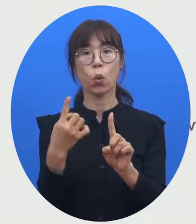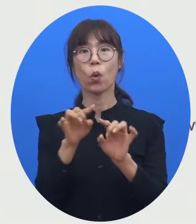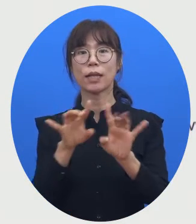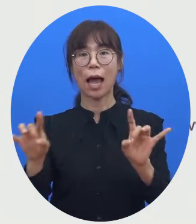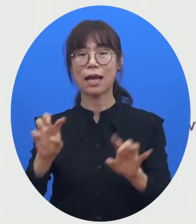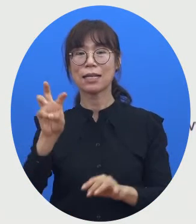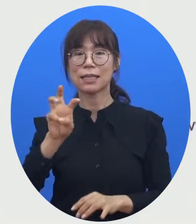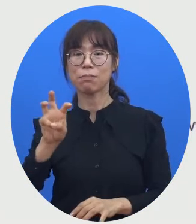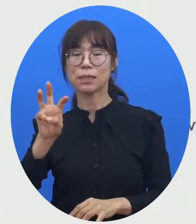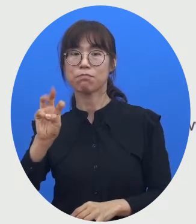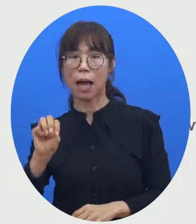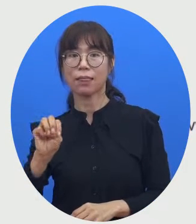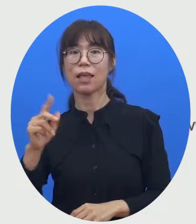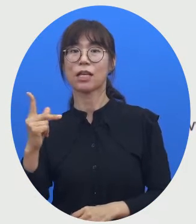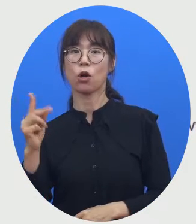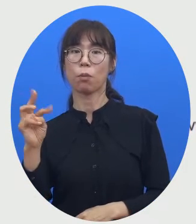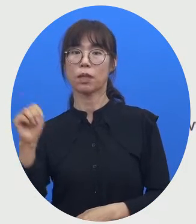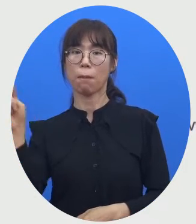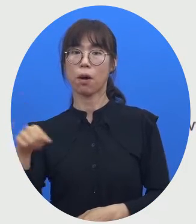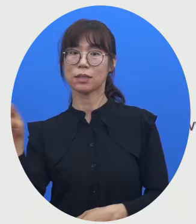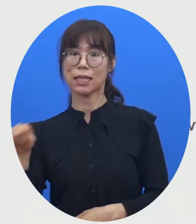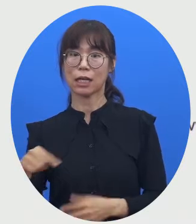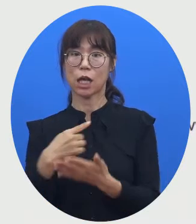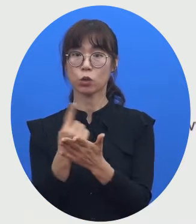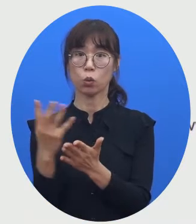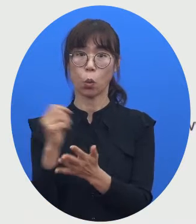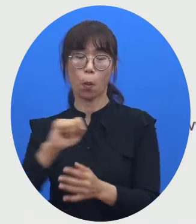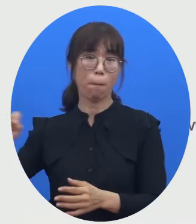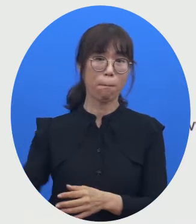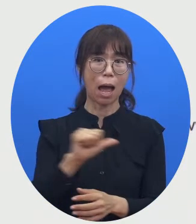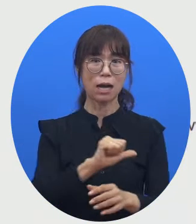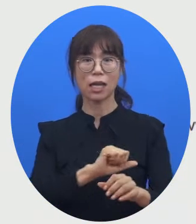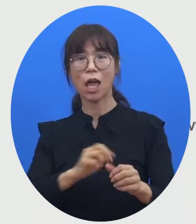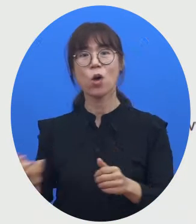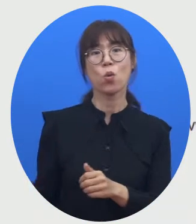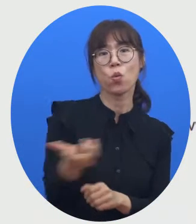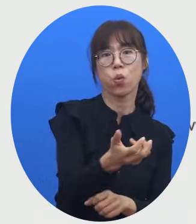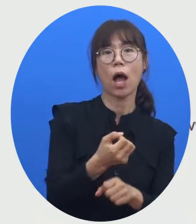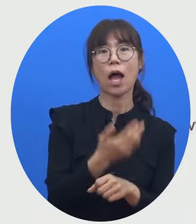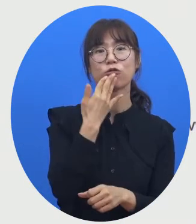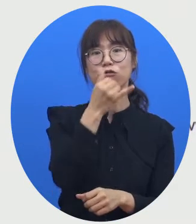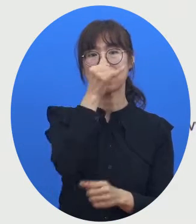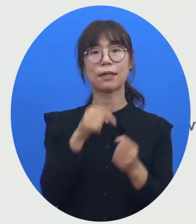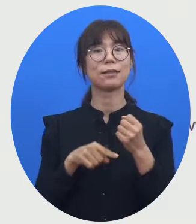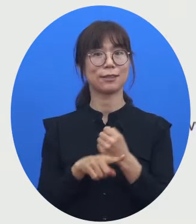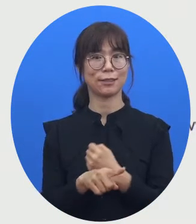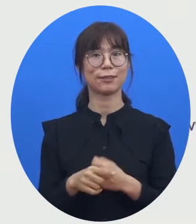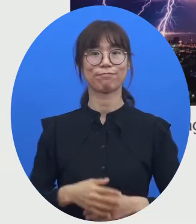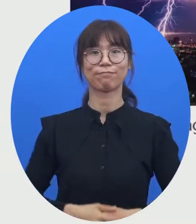킬로미터 퍼 세크의 속도로 아주 빠르게 이동한다는 것을 이야기할 수가 있습니다.